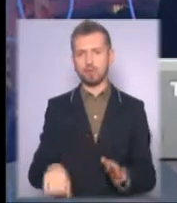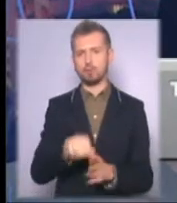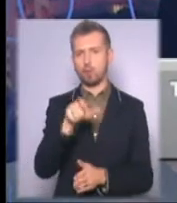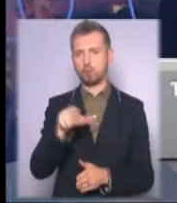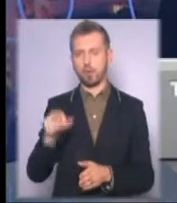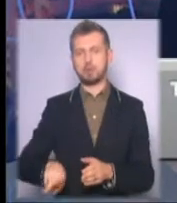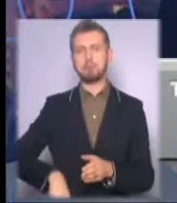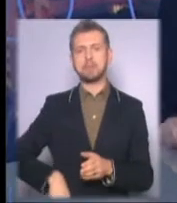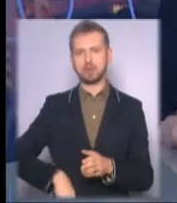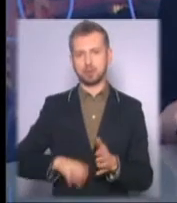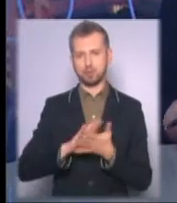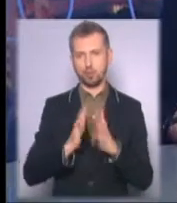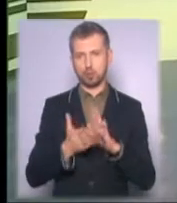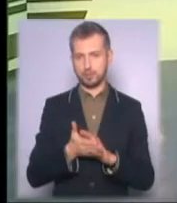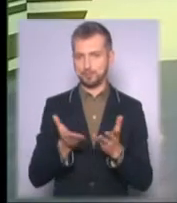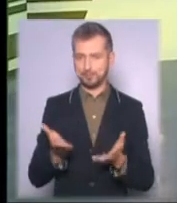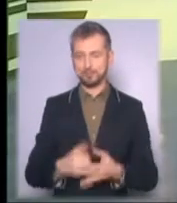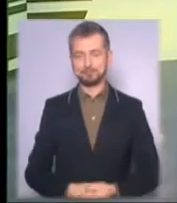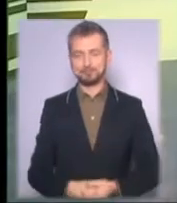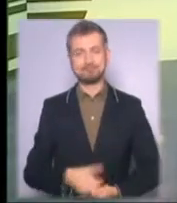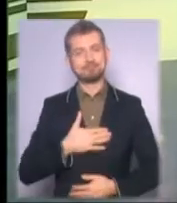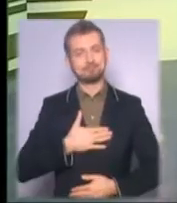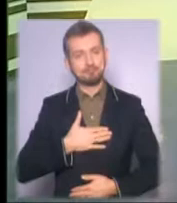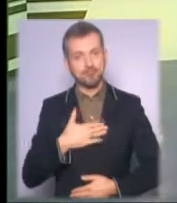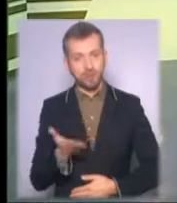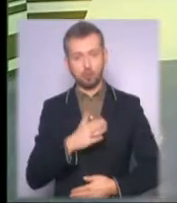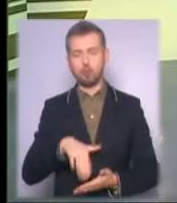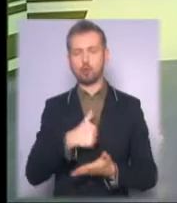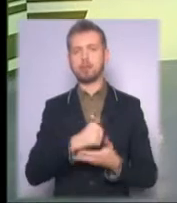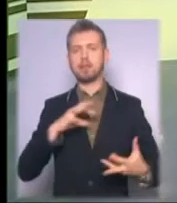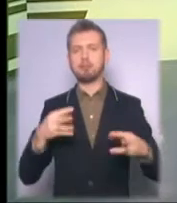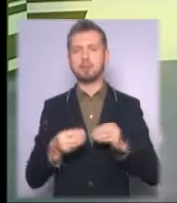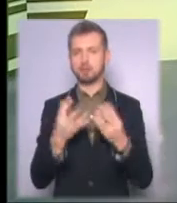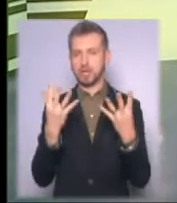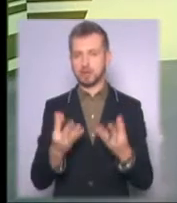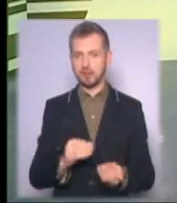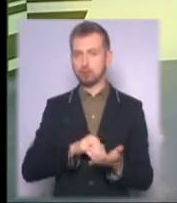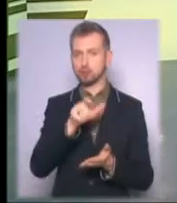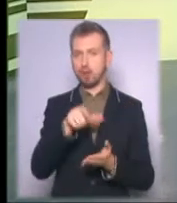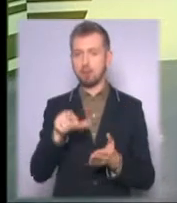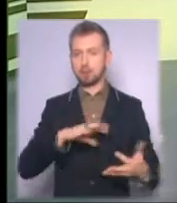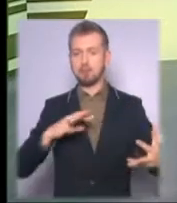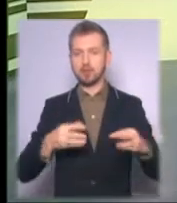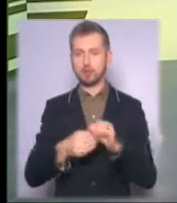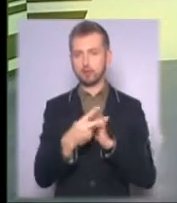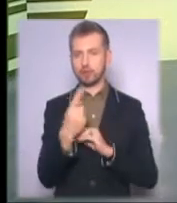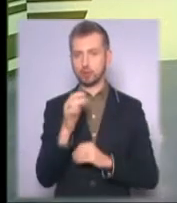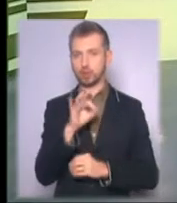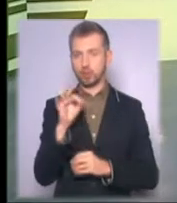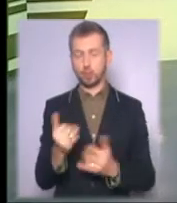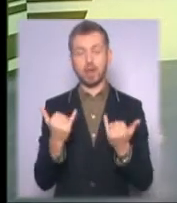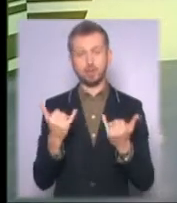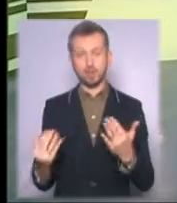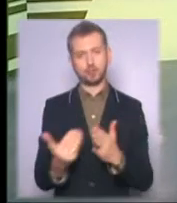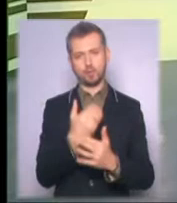Мінських угод. Ростиславе. Дякую, Іро. Основні підсумки дня журналісти «СТН» підіб'ють о 21-й годині. А зараз ефір